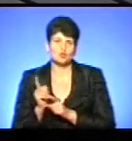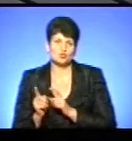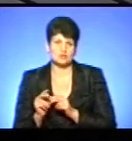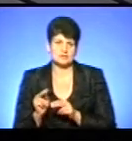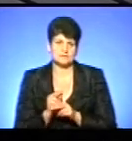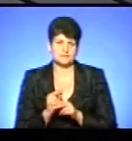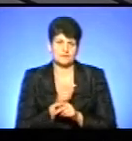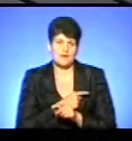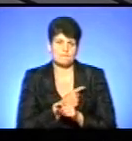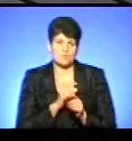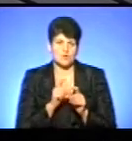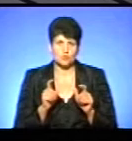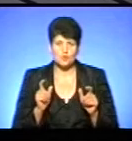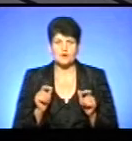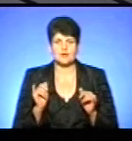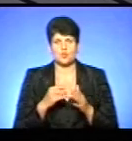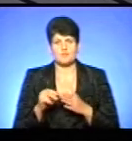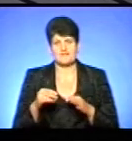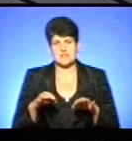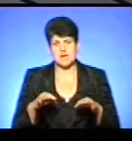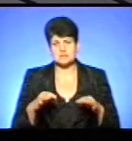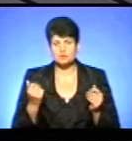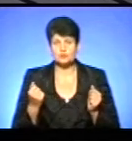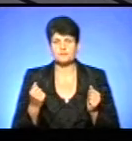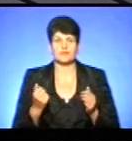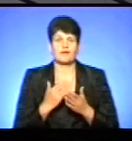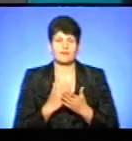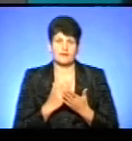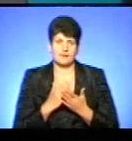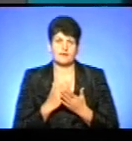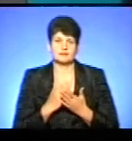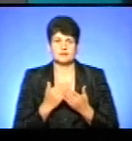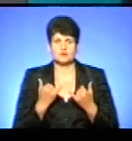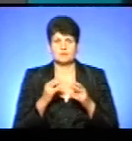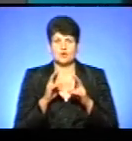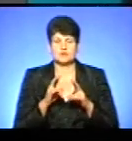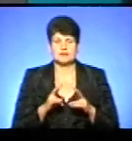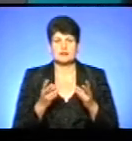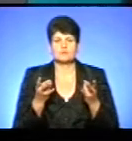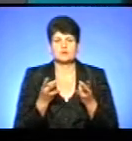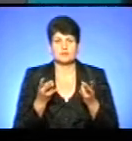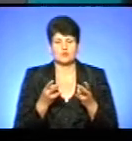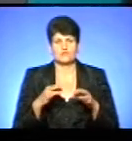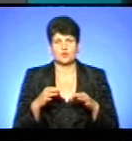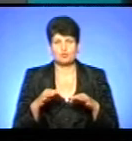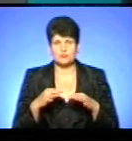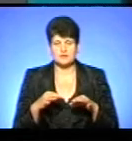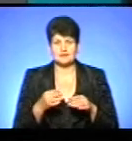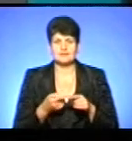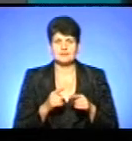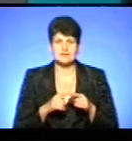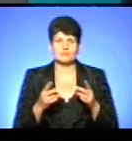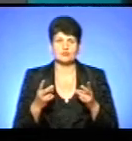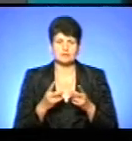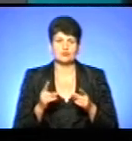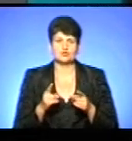амбулаторій, які потребують, і закупівлю транспорту. Тобто, сьогодні ми розглядаємо, які потрібні автомобілі, чи це потрібно,